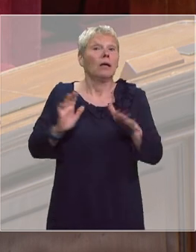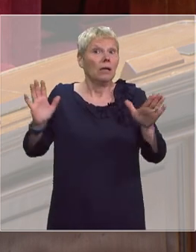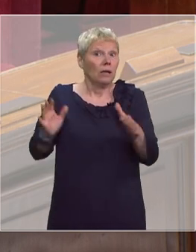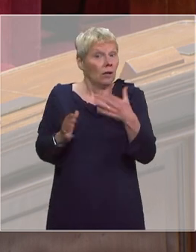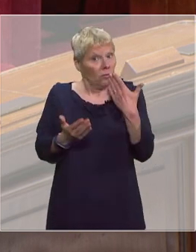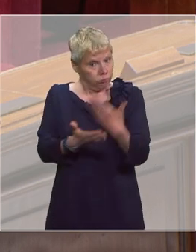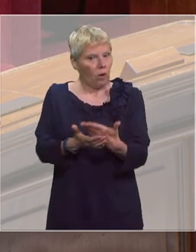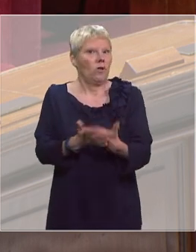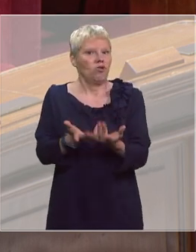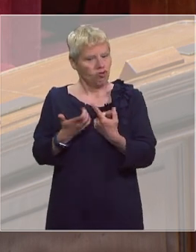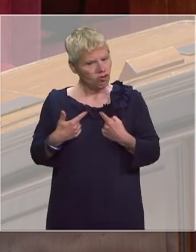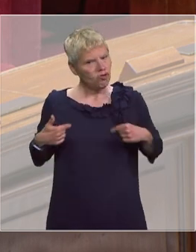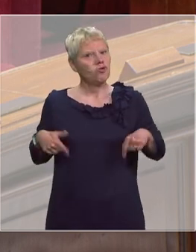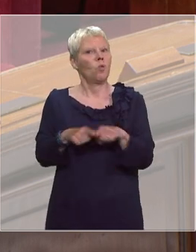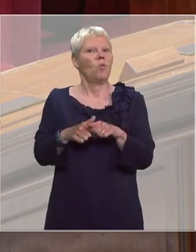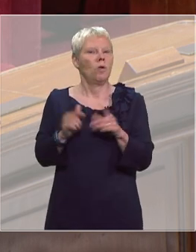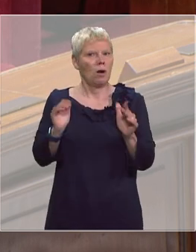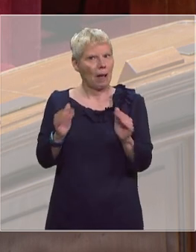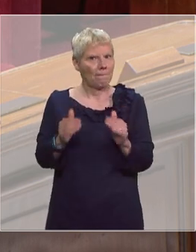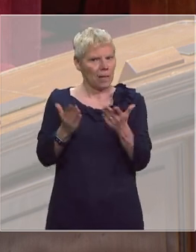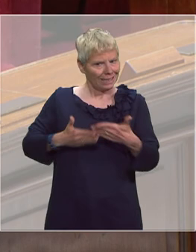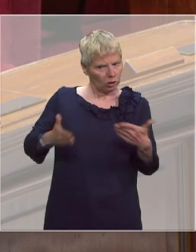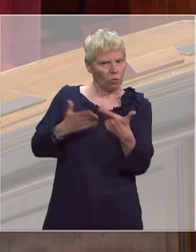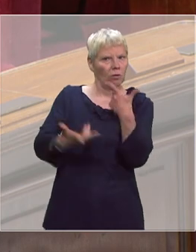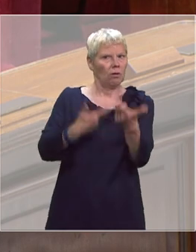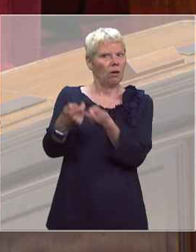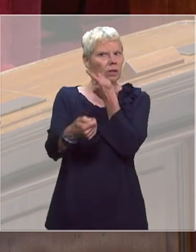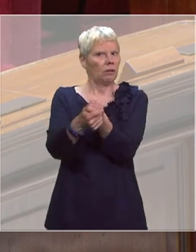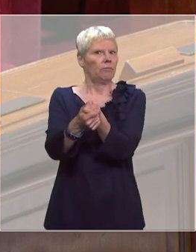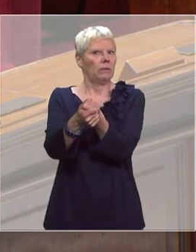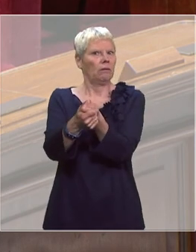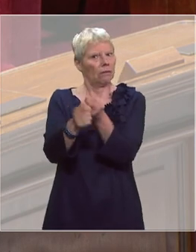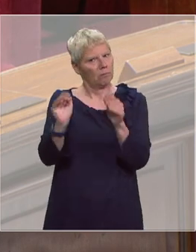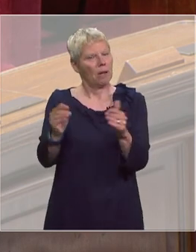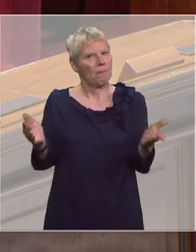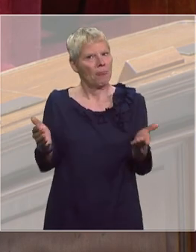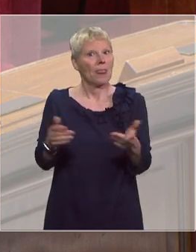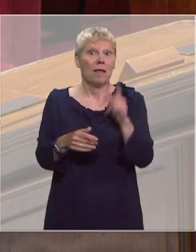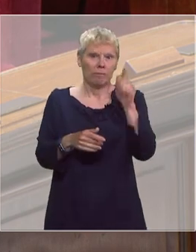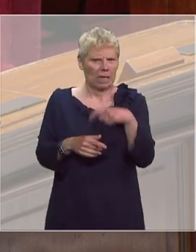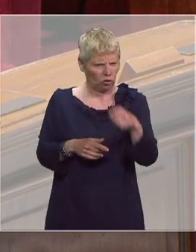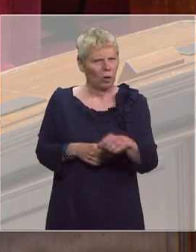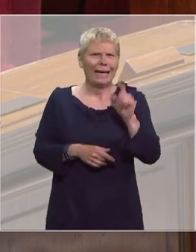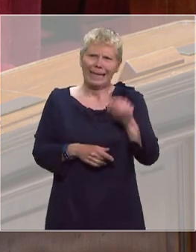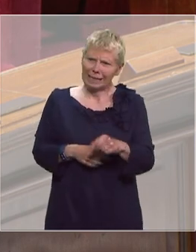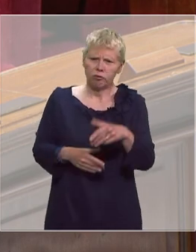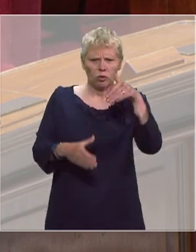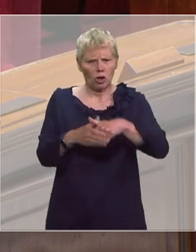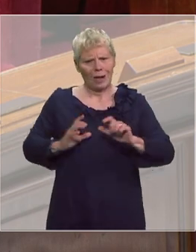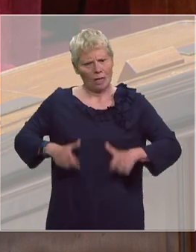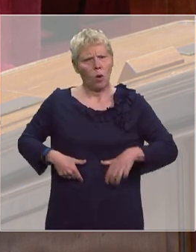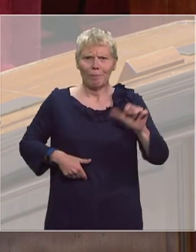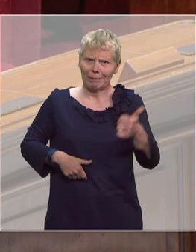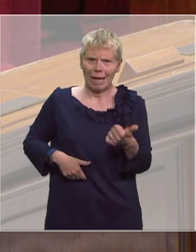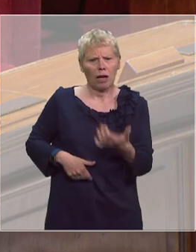vous dire à quel point nous sommes je pense à la hauteur de la situation qui nécessite en effet de meilleurs taux d'encadrement à l'école primaire et cette